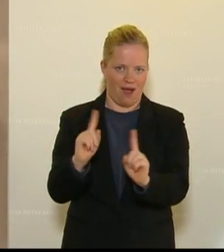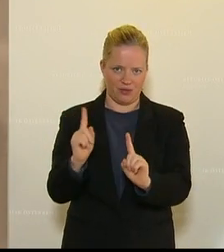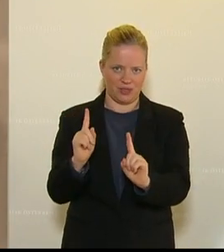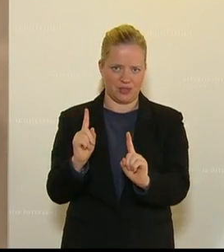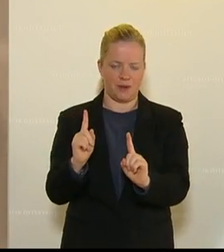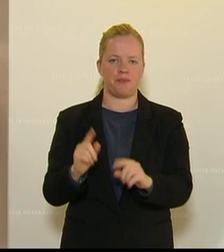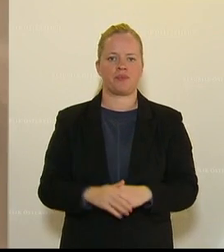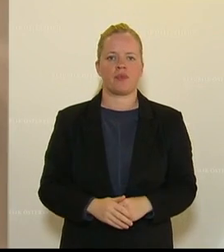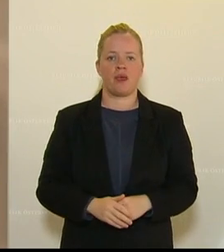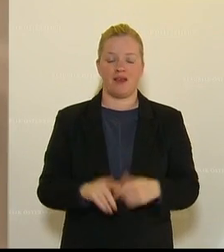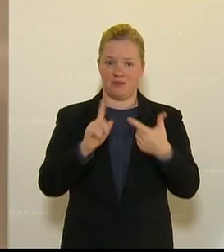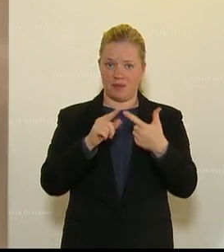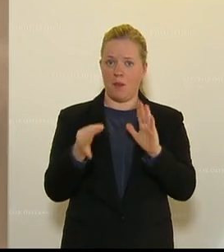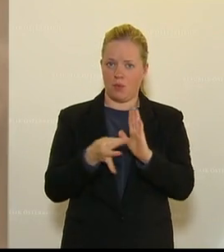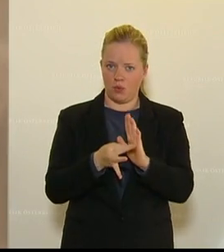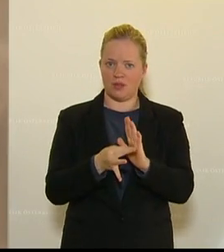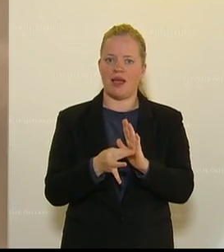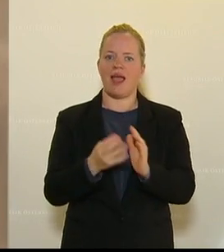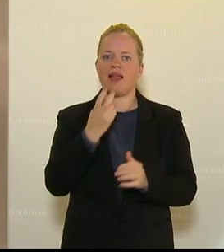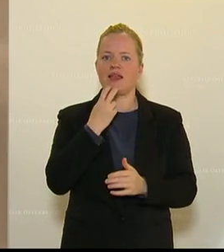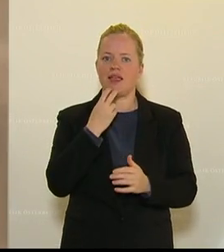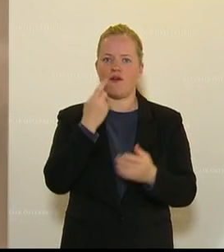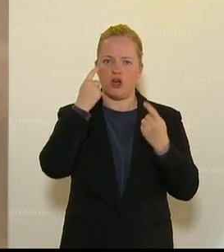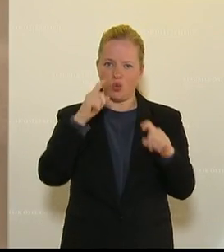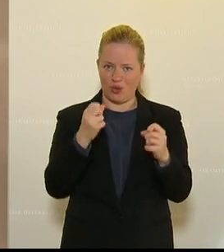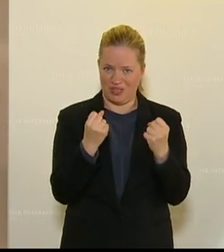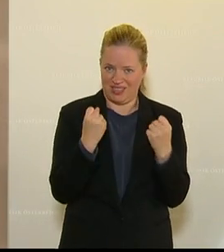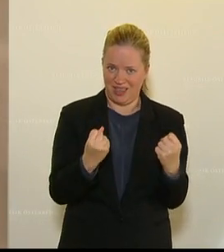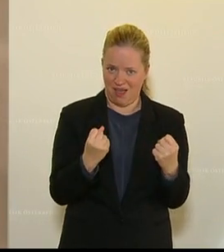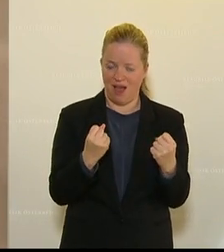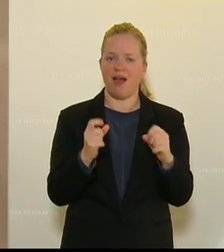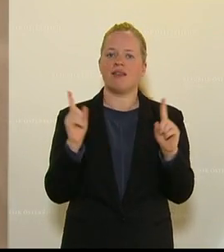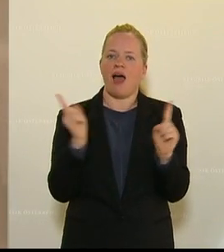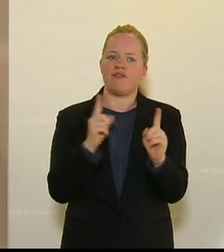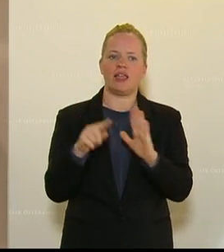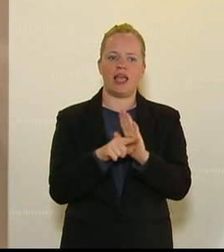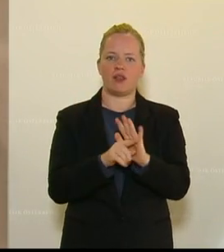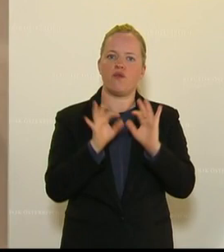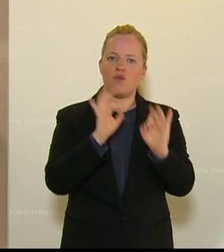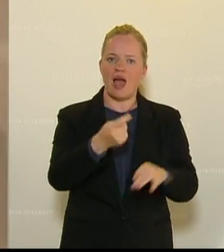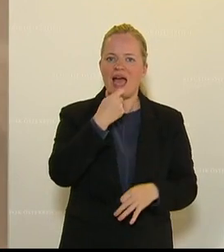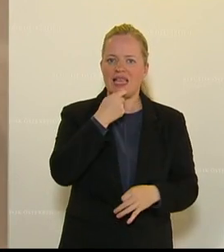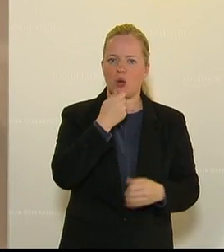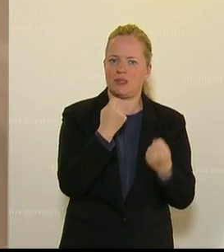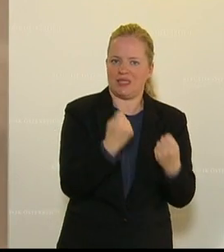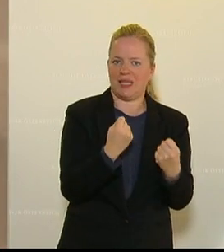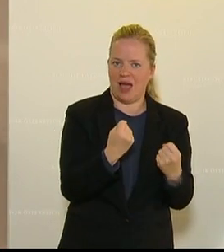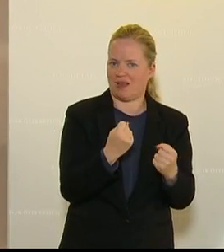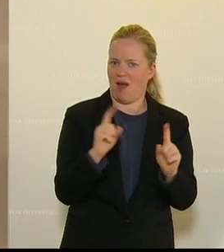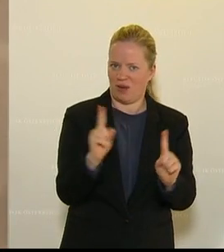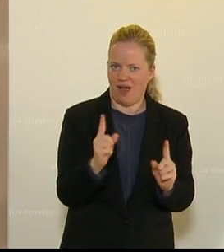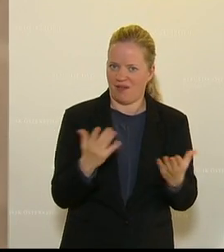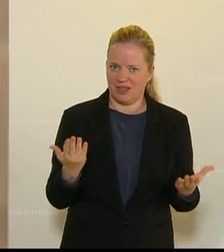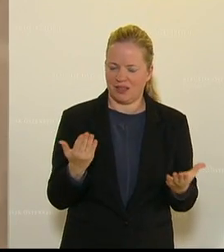ist auch, dass eine sichere Energieversorgung nicht auf Kosten der Ernährungssicherheit gehen darf.